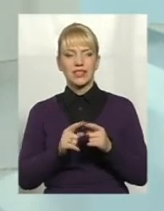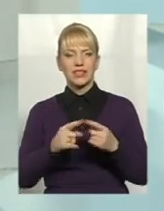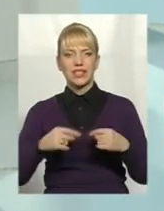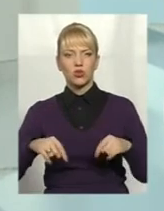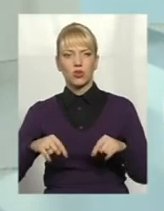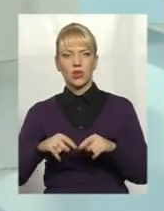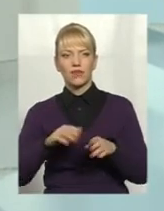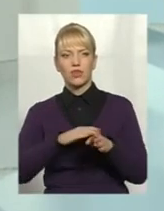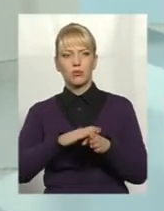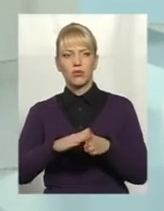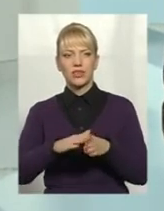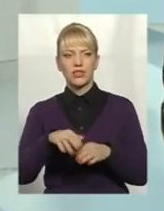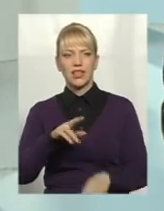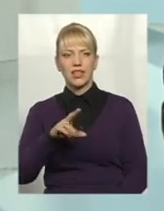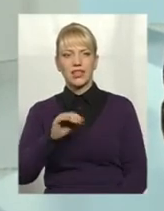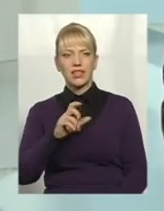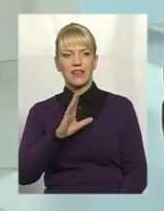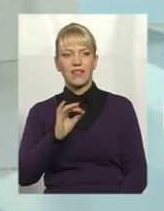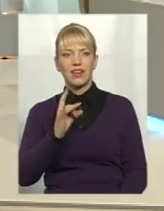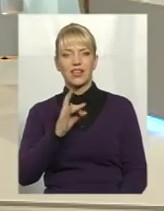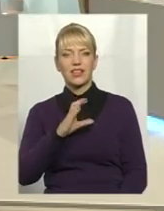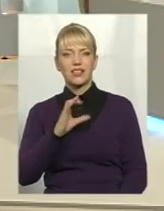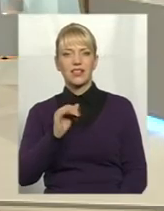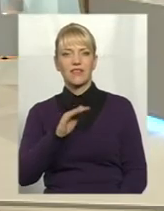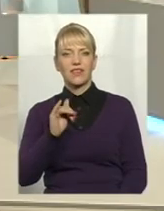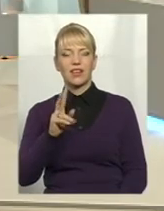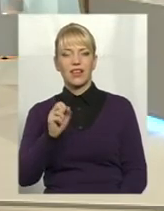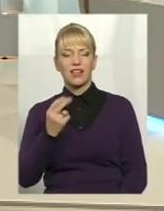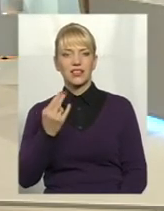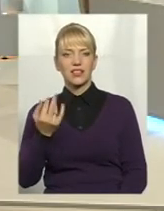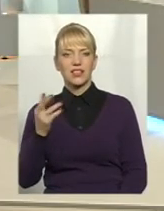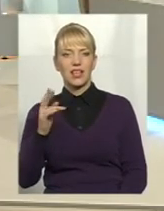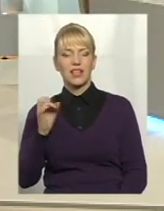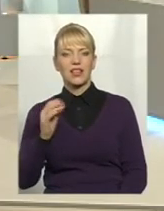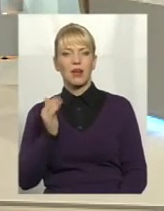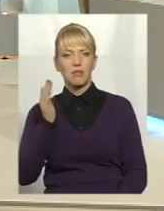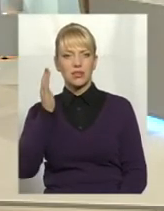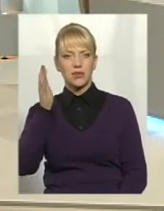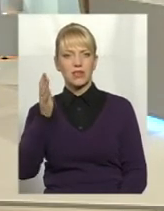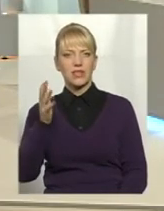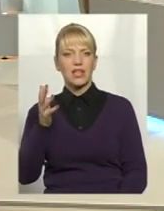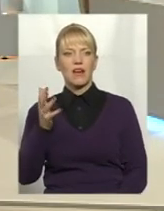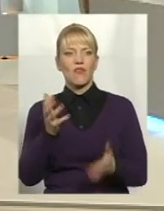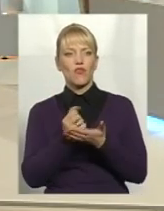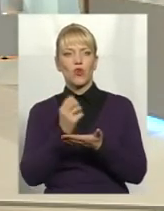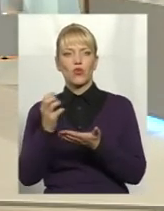відбуватися диверсифікація і на перспективу завойовування ринків.